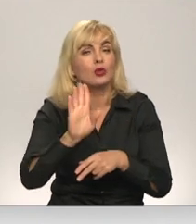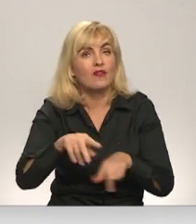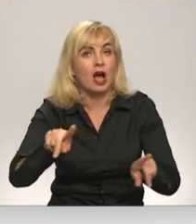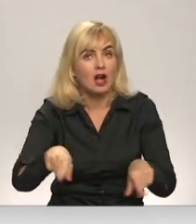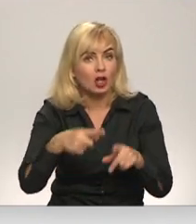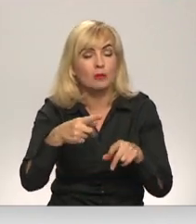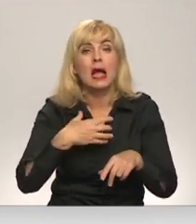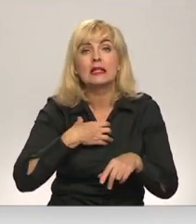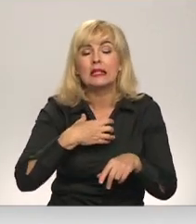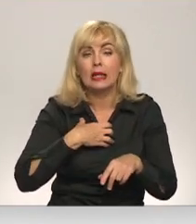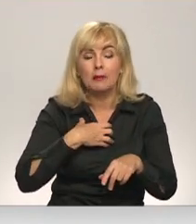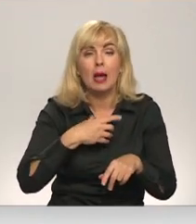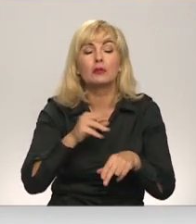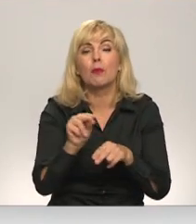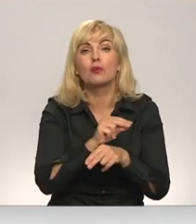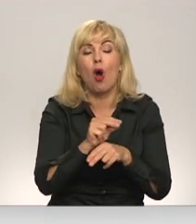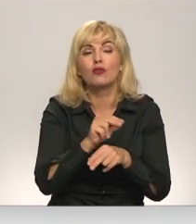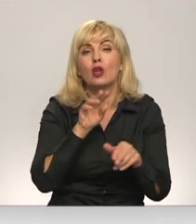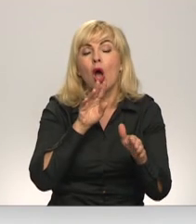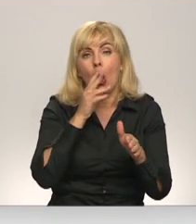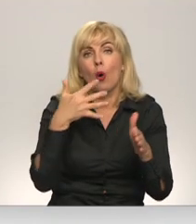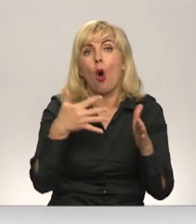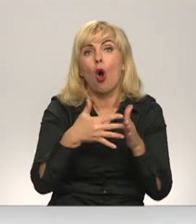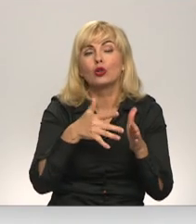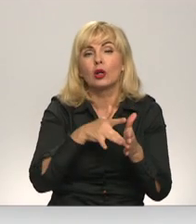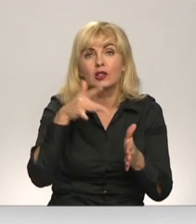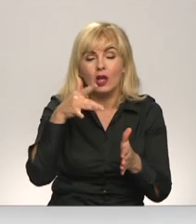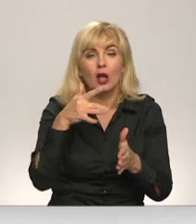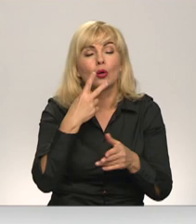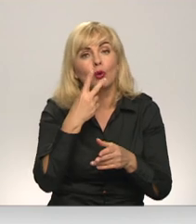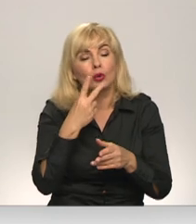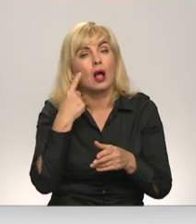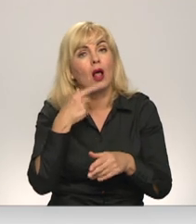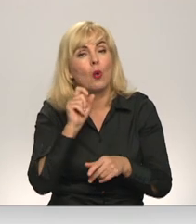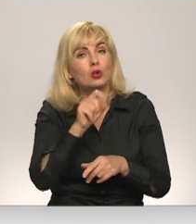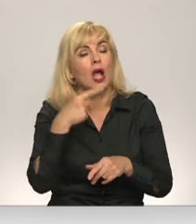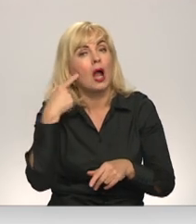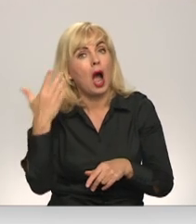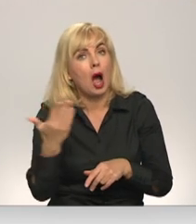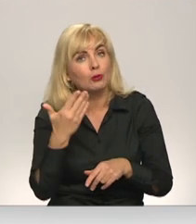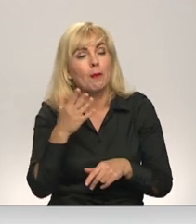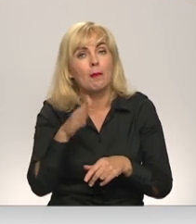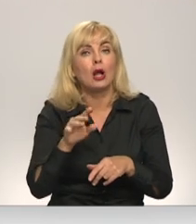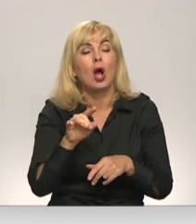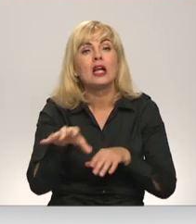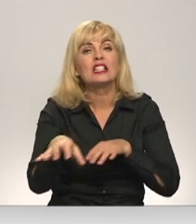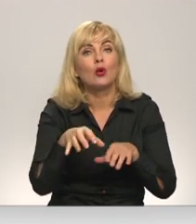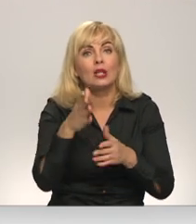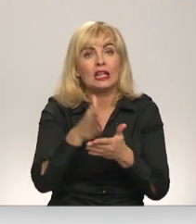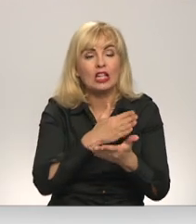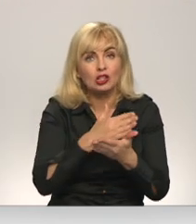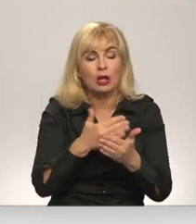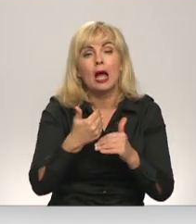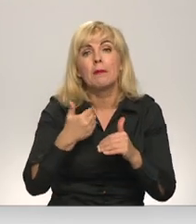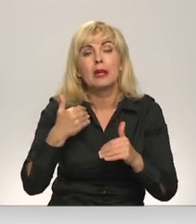Slimība profilākses un kontrolas centrs ieteica apsvērtu ūdeļu iznīcināšanu. Taču vakartā sauktajā OVG grupā, kas pirms valdības